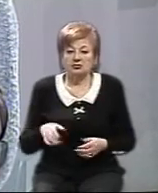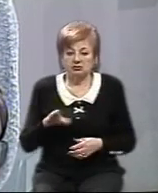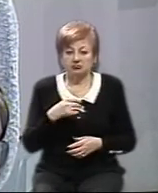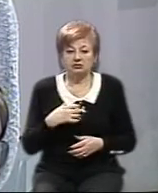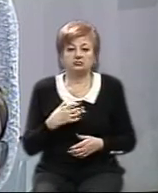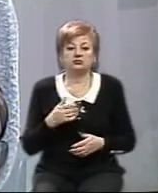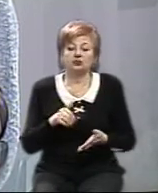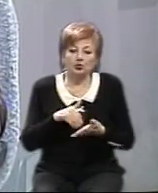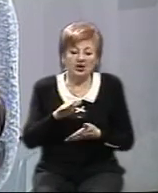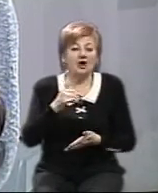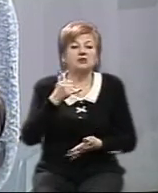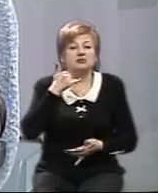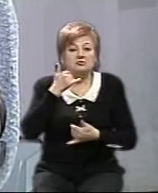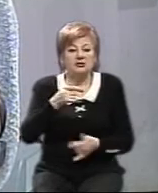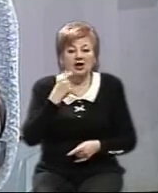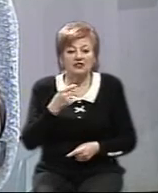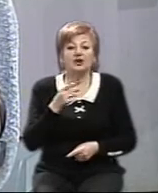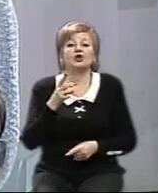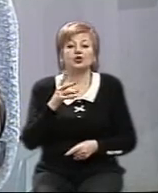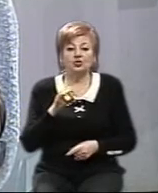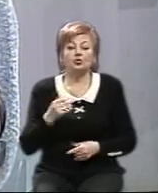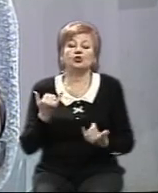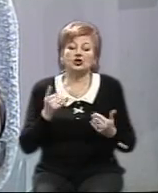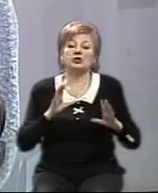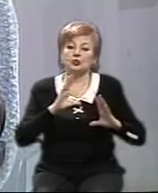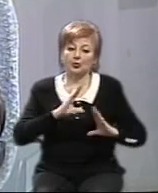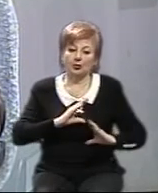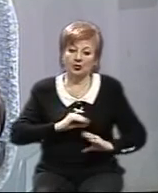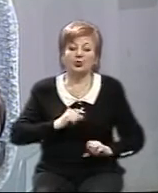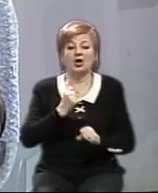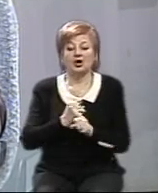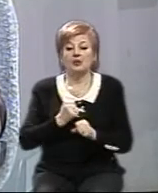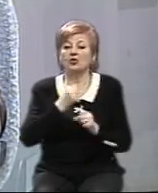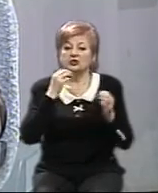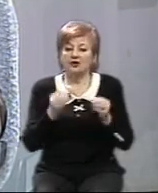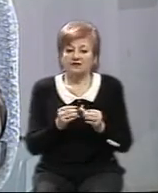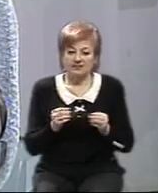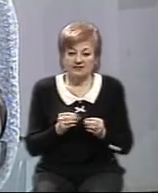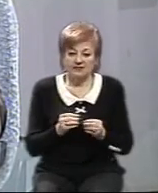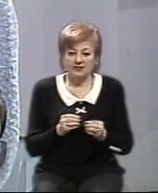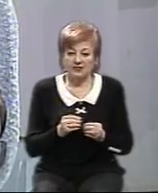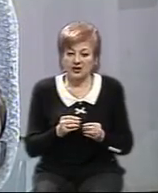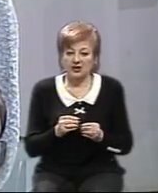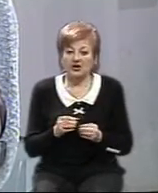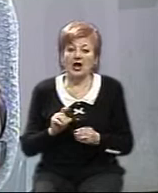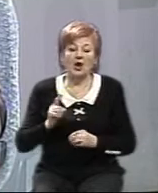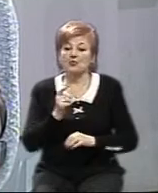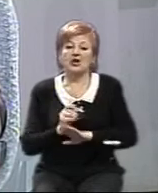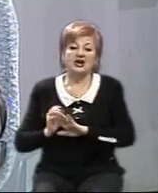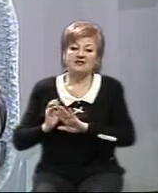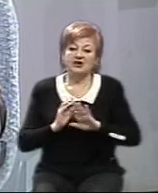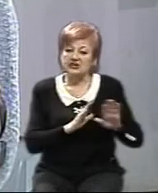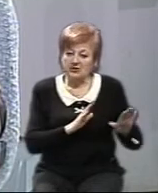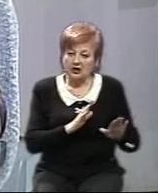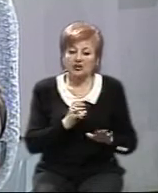прізвища відмовилися, але сказали, що в них зараз все спокійно працюють, як і працювали. А от перший заступник Якимівського